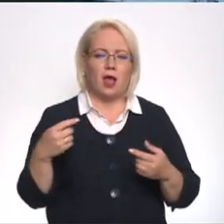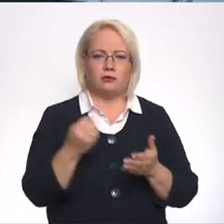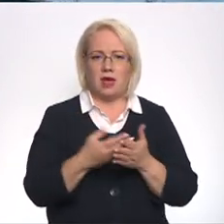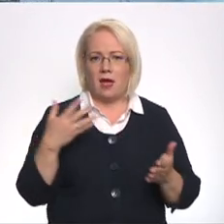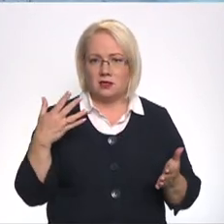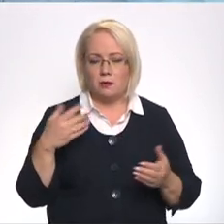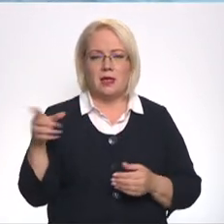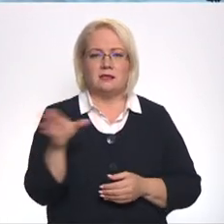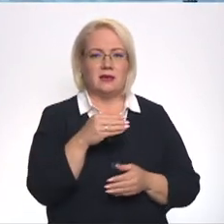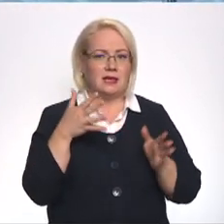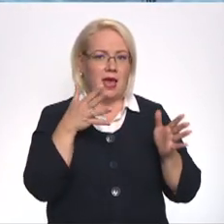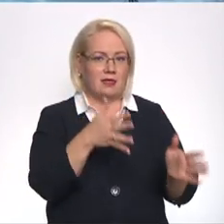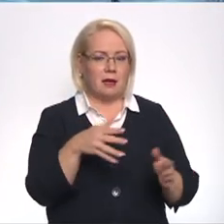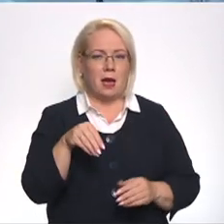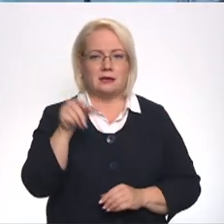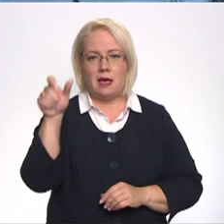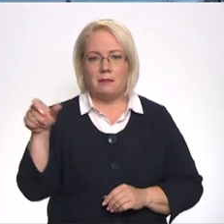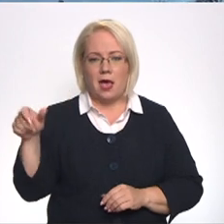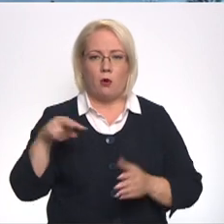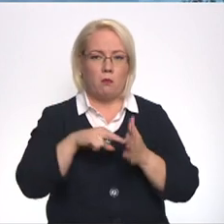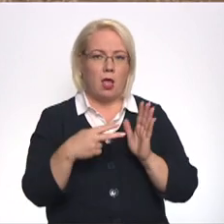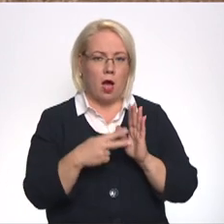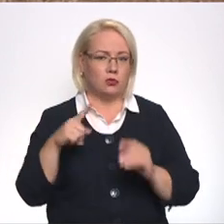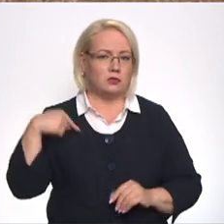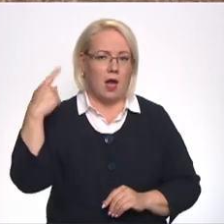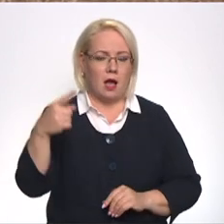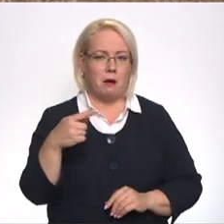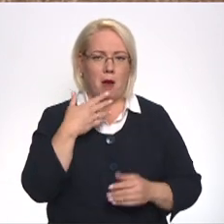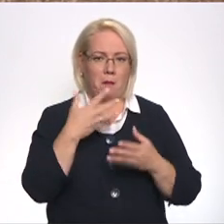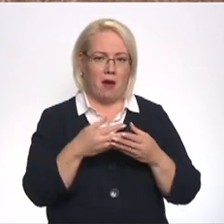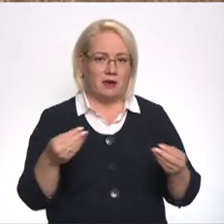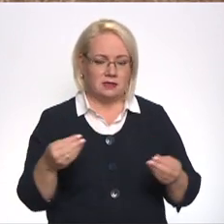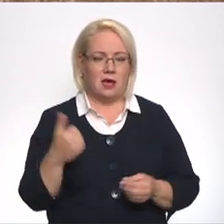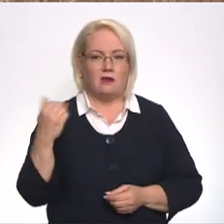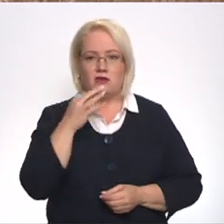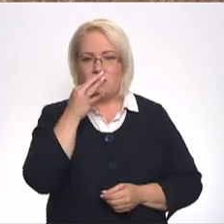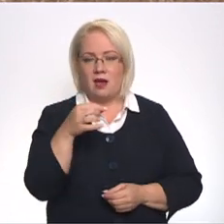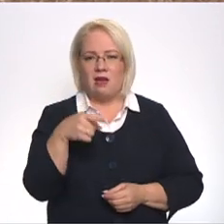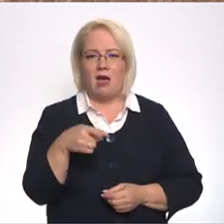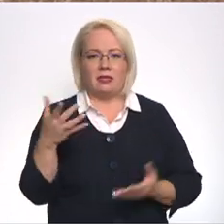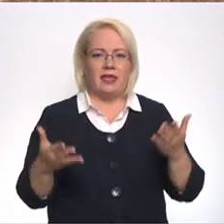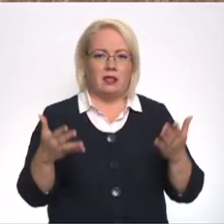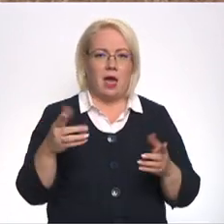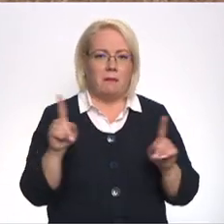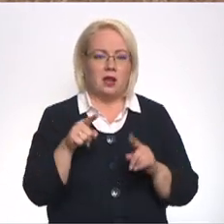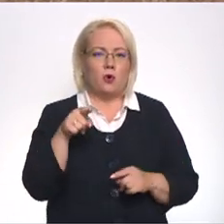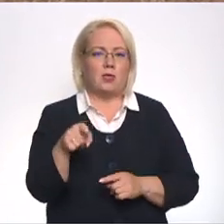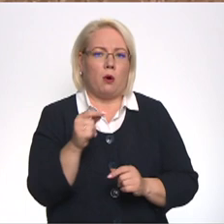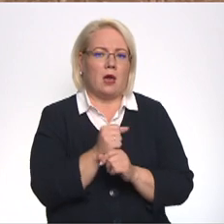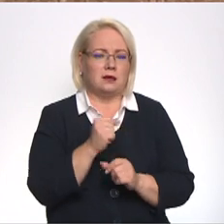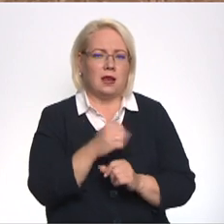viss varētu ietekmēt zemnieku plānus nākamajā pavasarī. Tā dilēma ir, ka tevi jāsāks strādāt jau daudz daudz